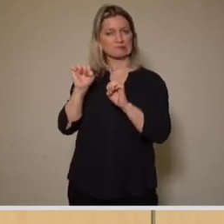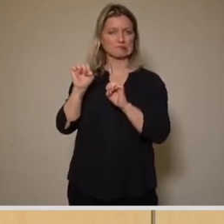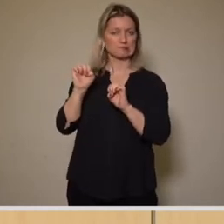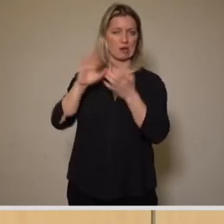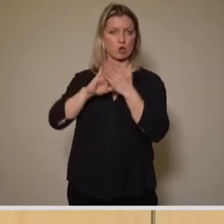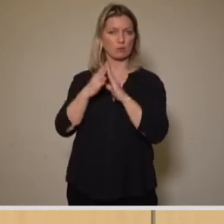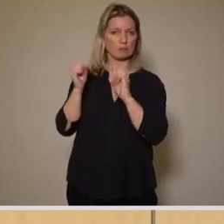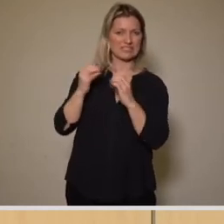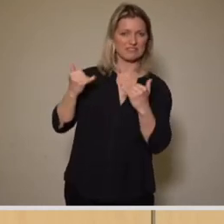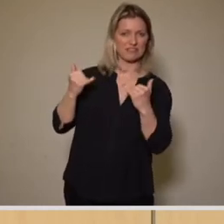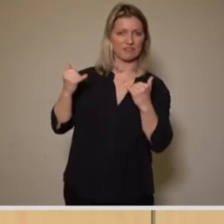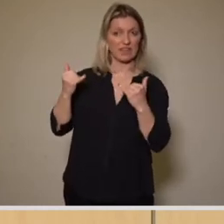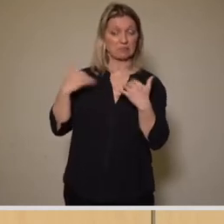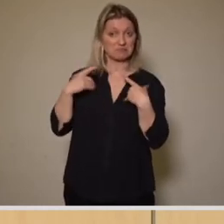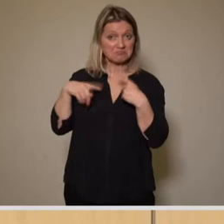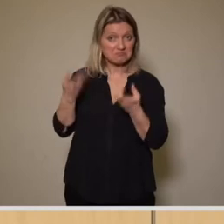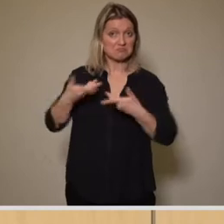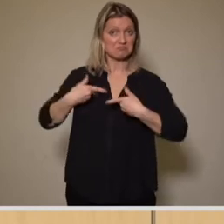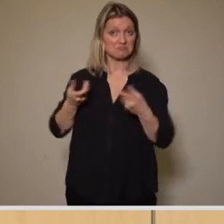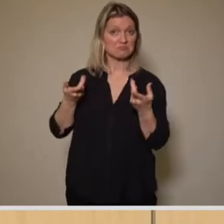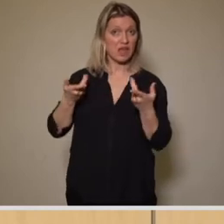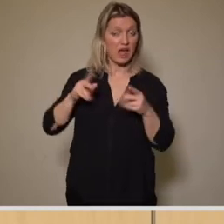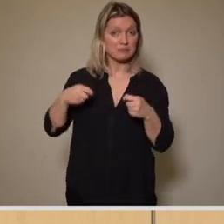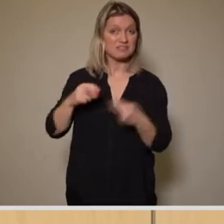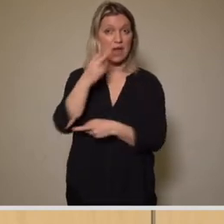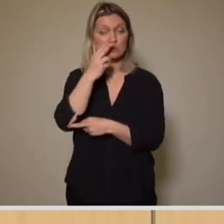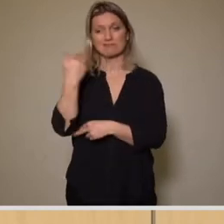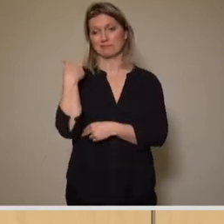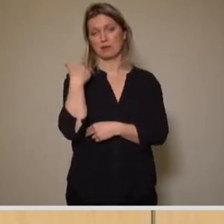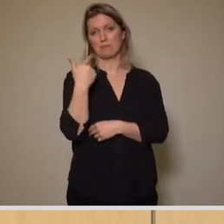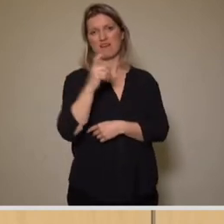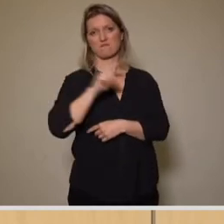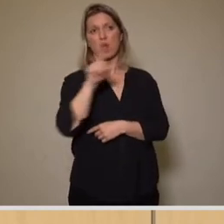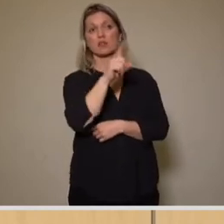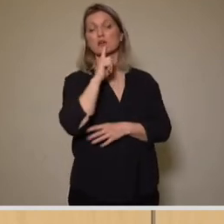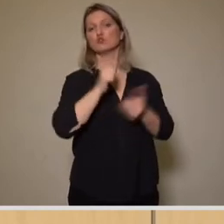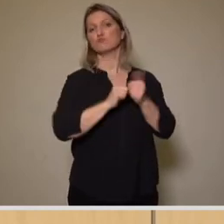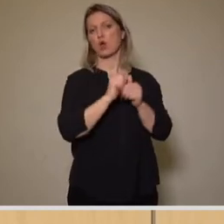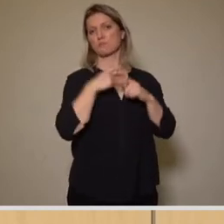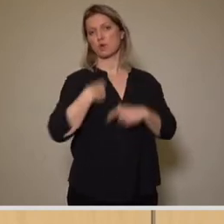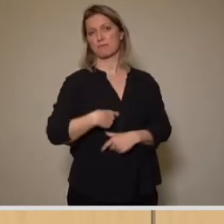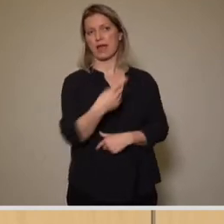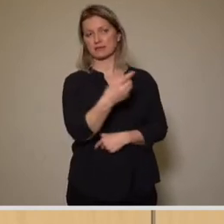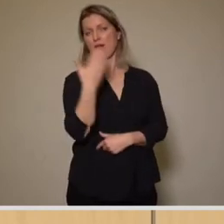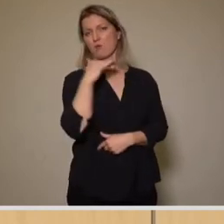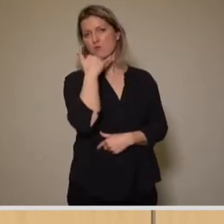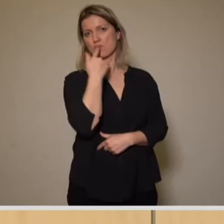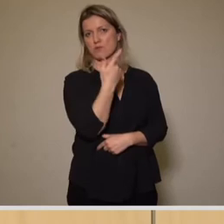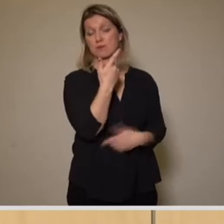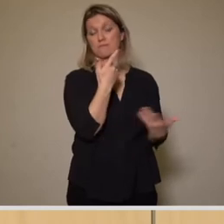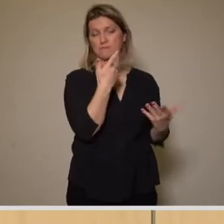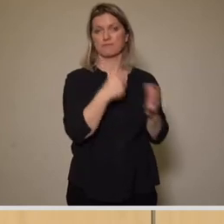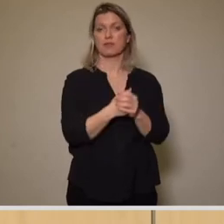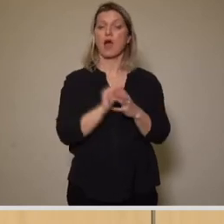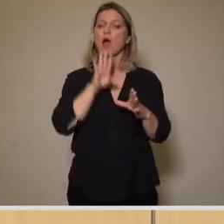einem Ergebnis auch bekommen. Das hat ja auch unser Sportbürgermeister jetzt vor einigen Wochen nochmal stärker in die Debatte gebracht. Und es stellt sich natürlich